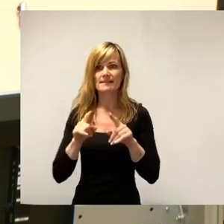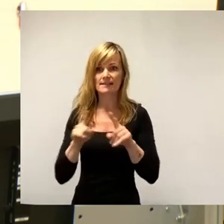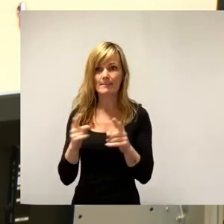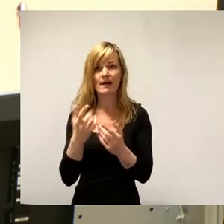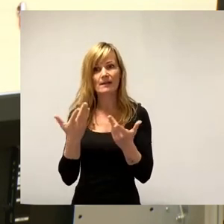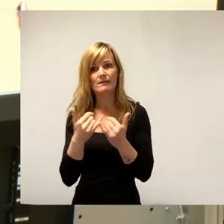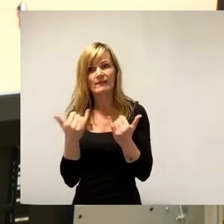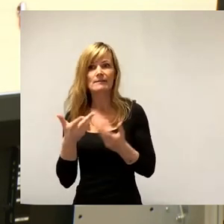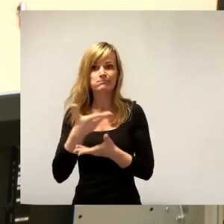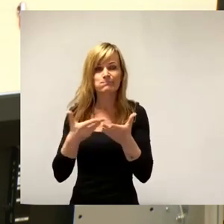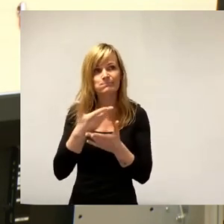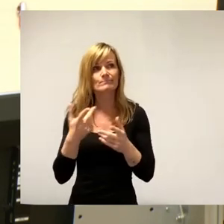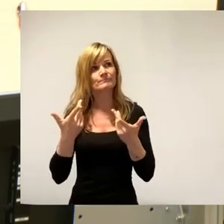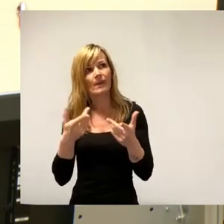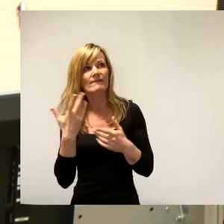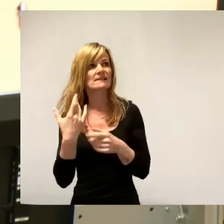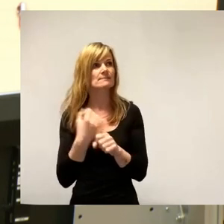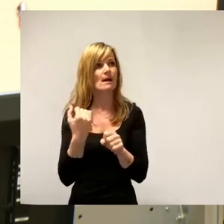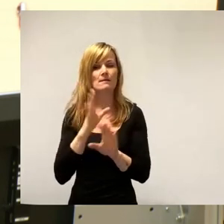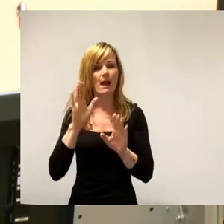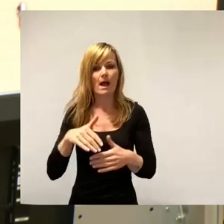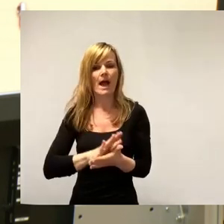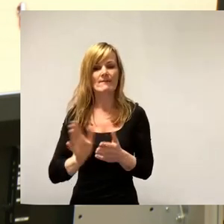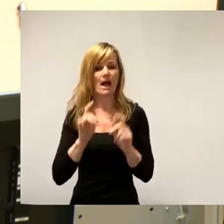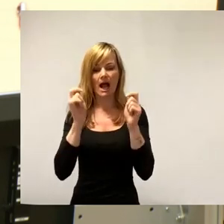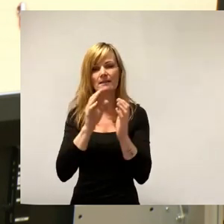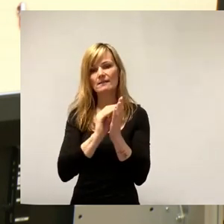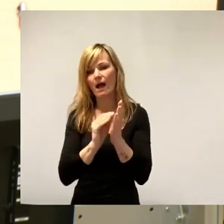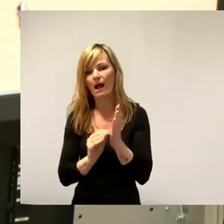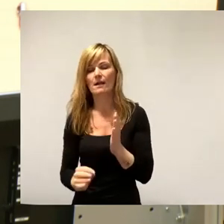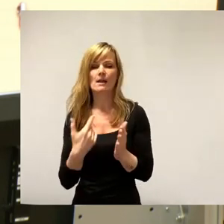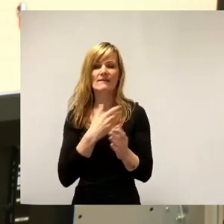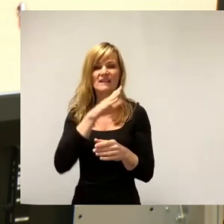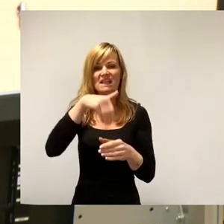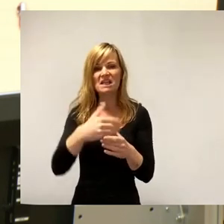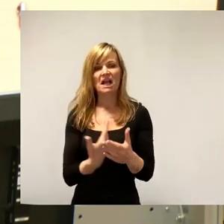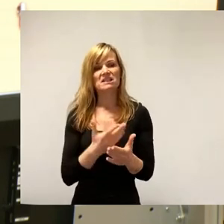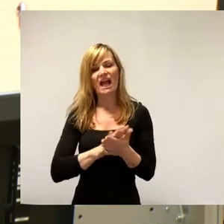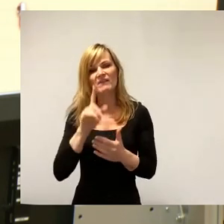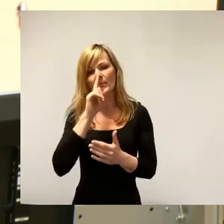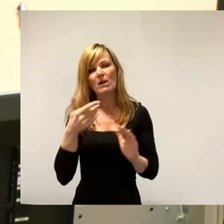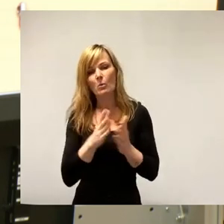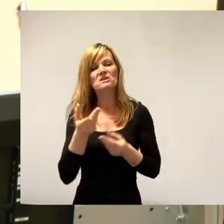Anträge, die eigentlich, wenn wir sagen, das Format haben. Schön, dass wir darüber geredet haben. So auch dieser.